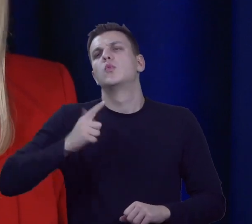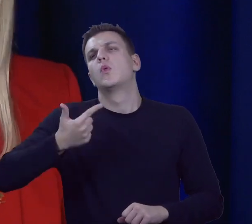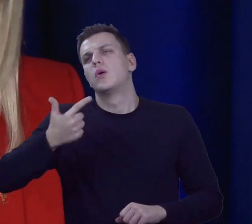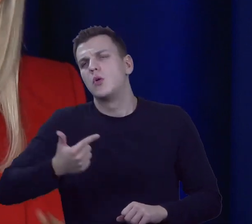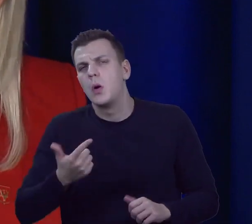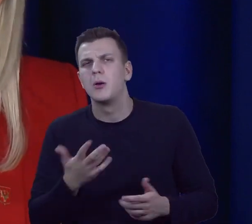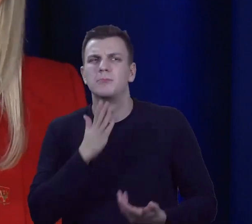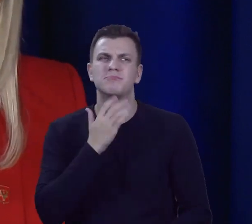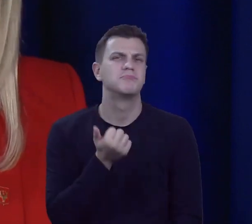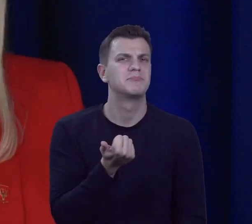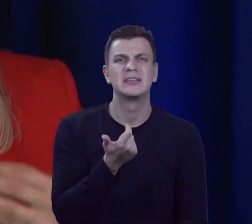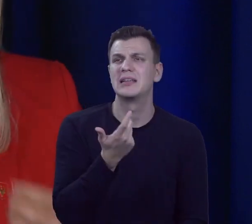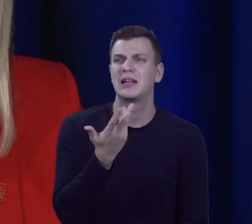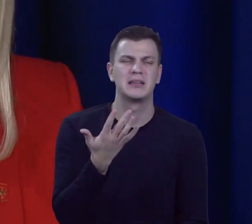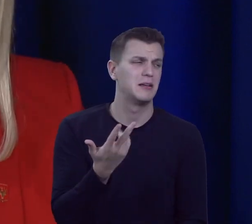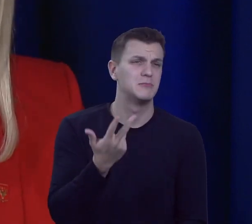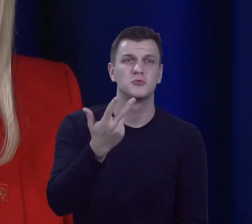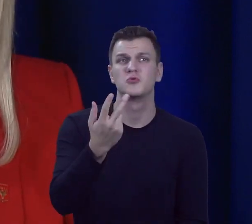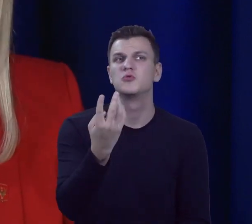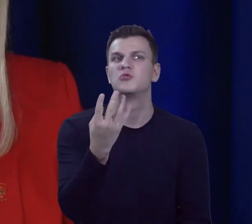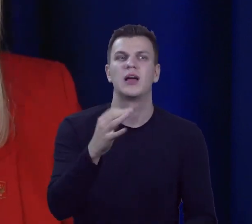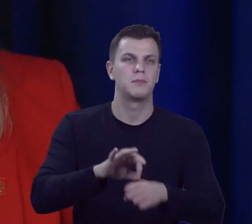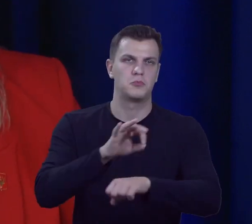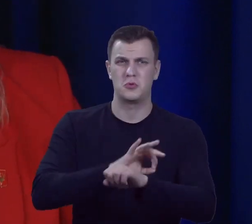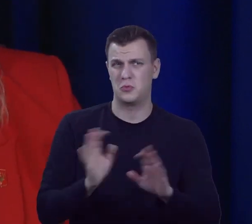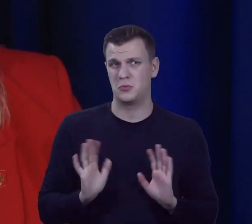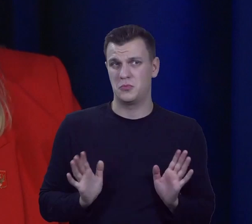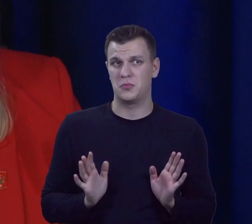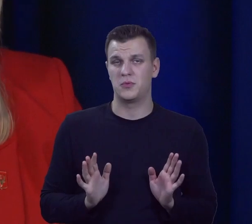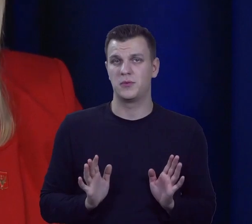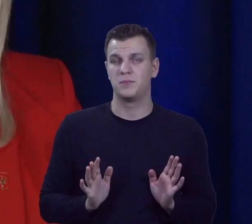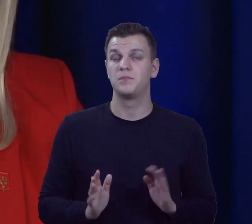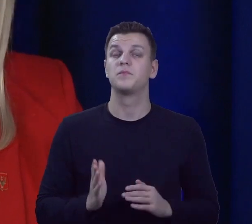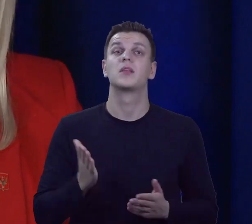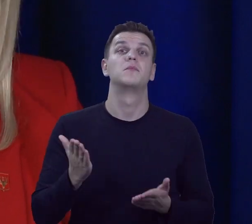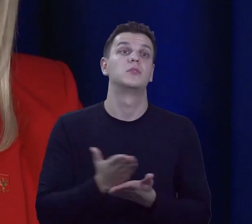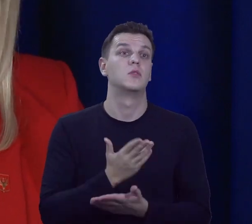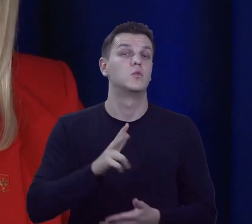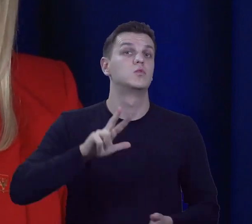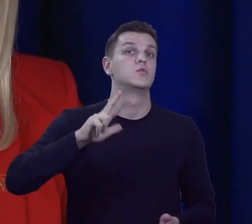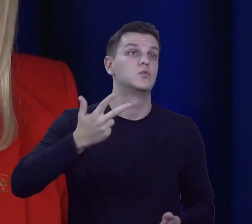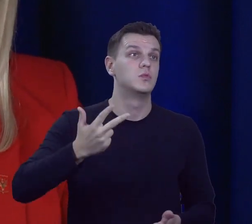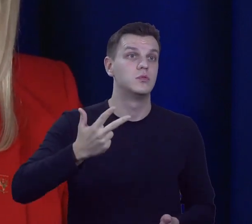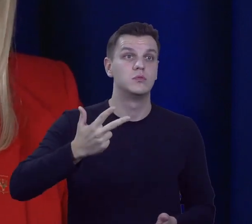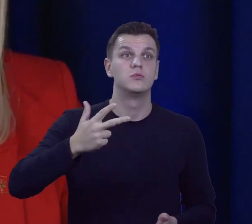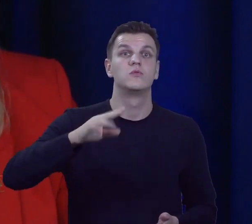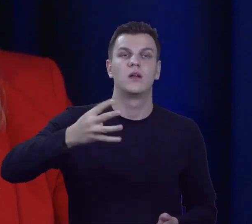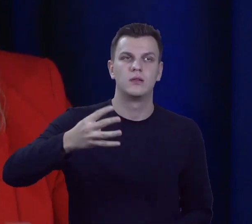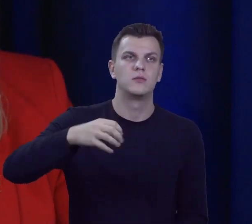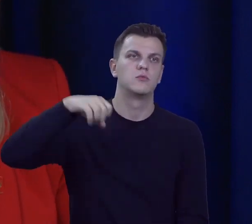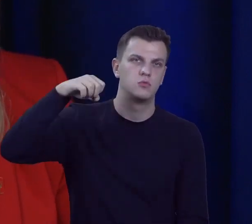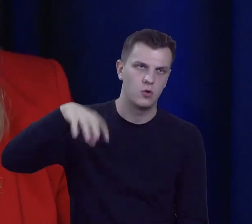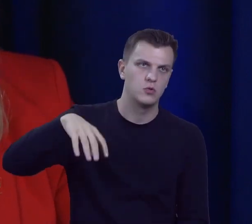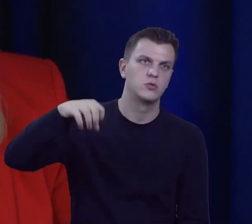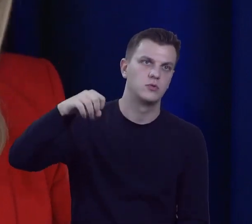projektów, dosłownie 3-4 pomysły jako takie. Kolejny, z każdym coraz gorzej, z każdym rokiem.